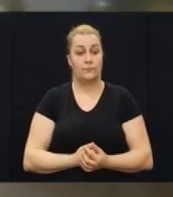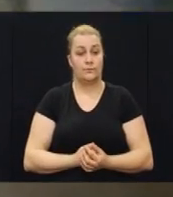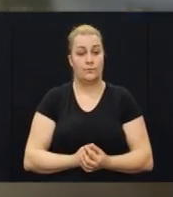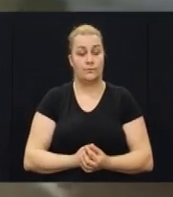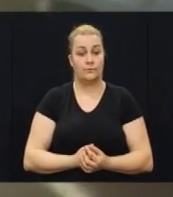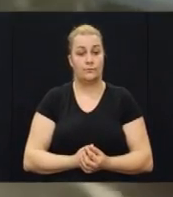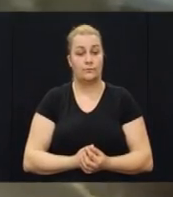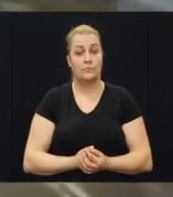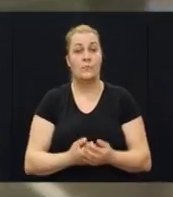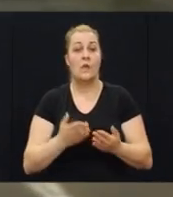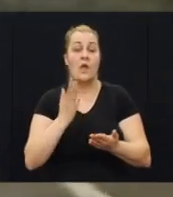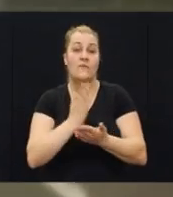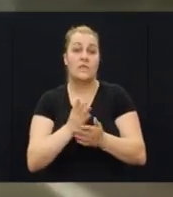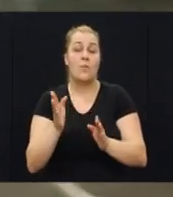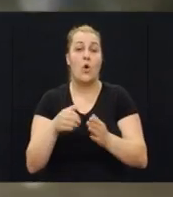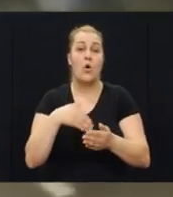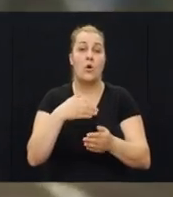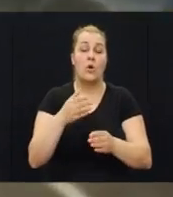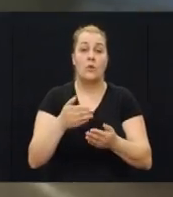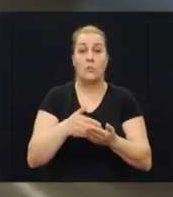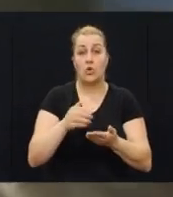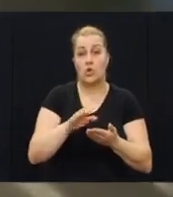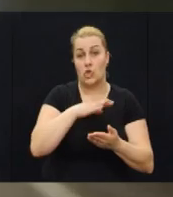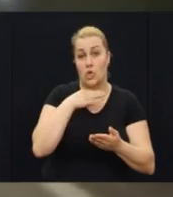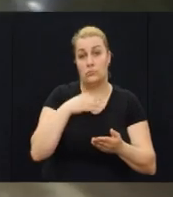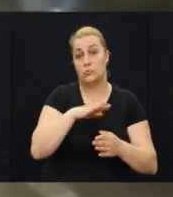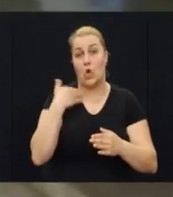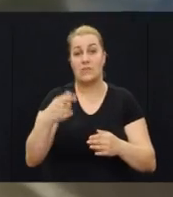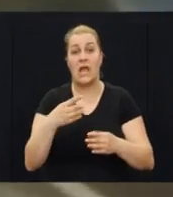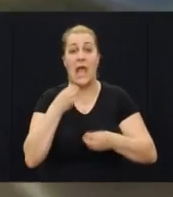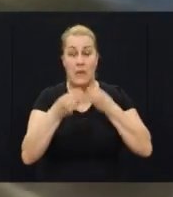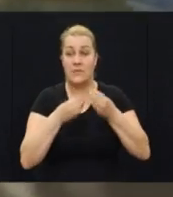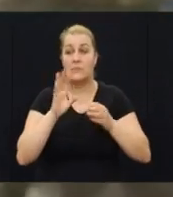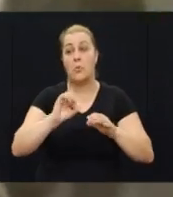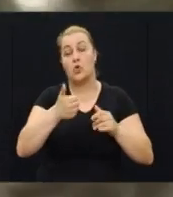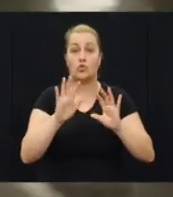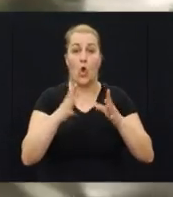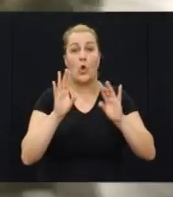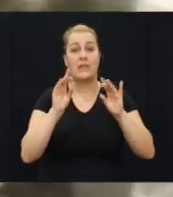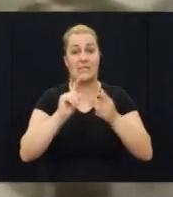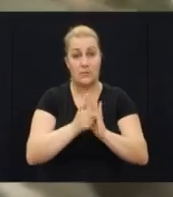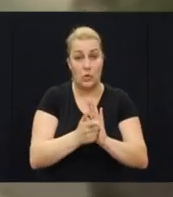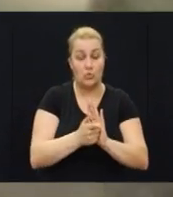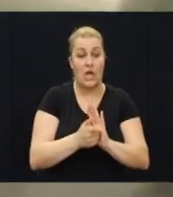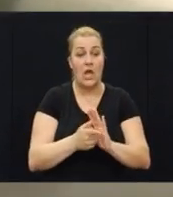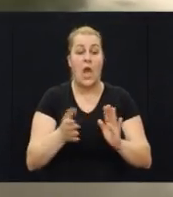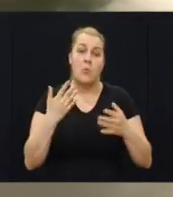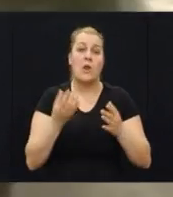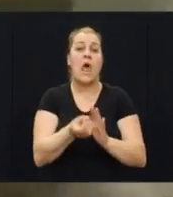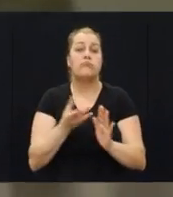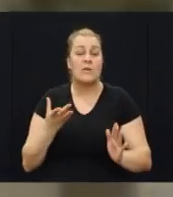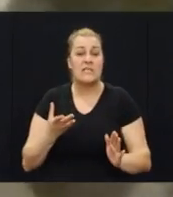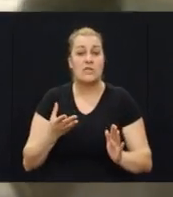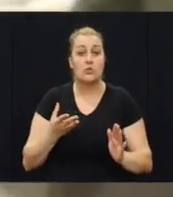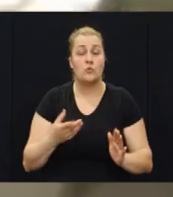Da. Evo, već smo potrošili dosta emisije, imamo još desetak minuta, imamo onako satniče na